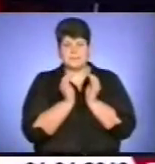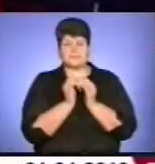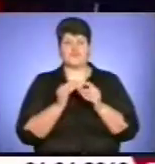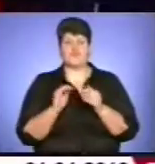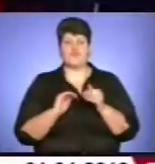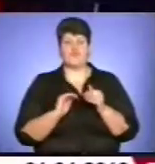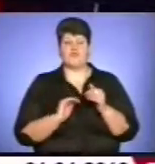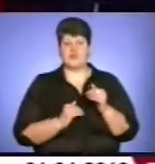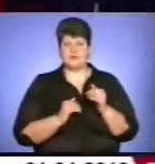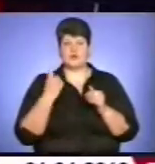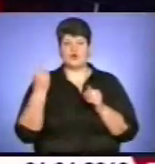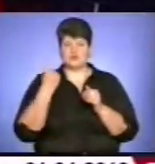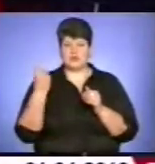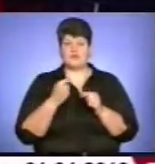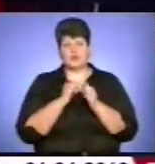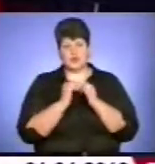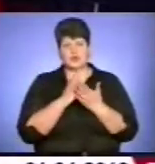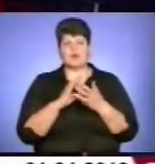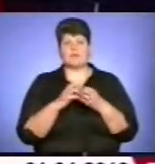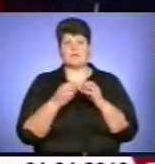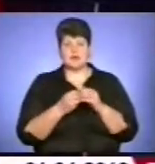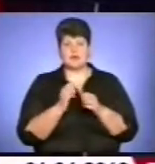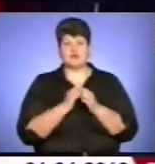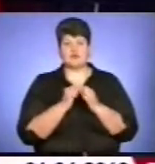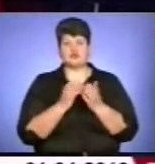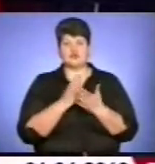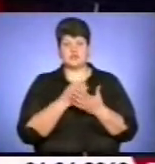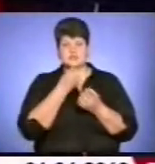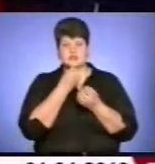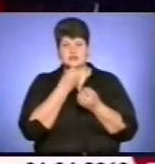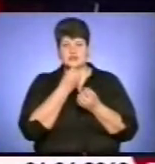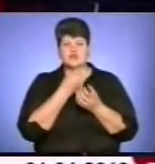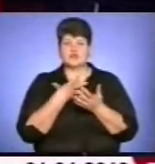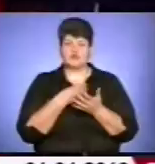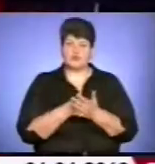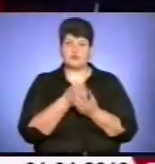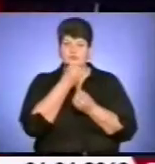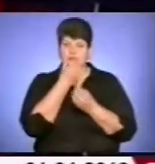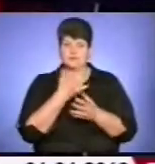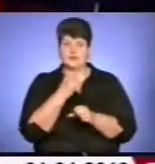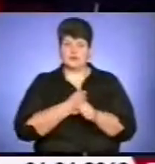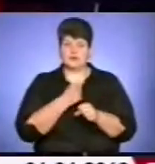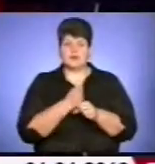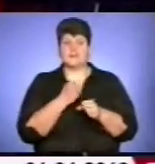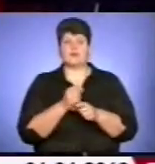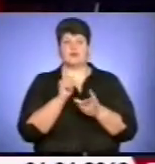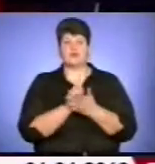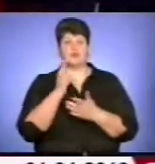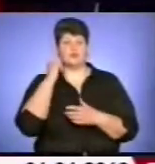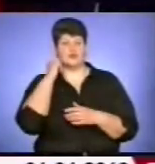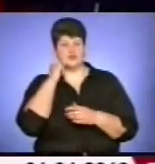господарствами. У кожного є свої проблеми, але у кожного є свої позитивні напрацювання, і ми маємо з ними їх почути,